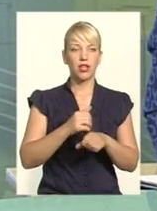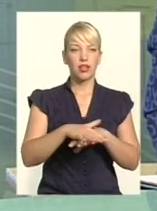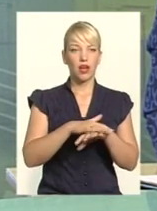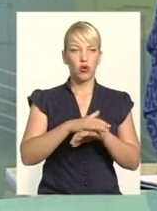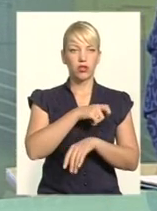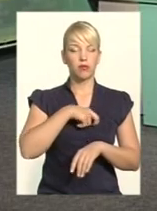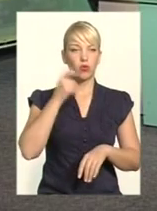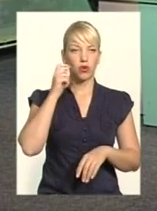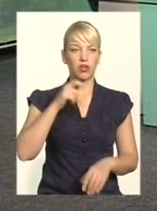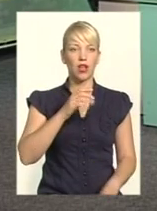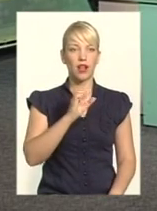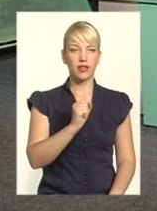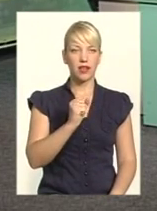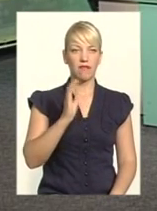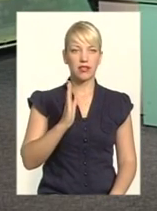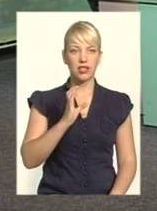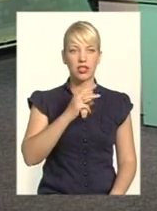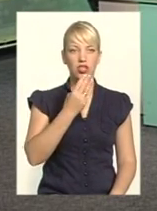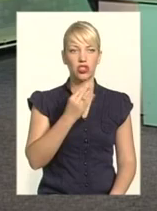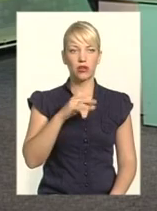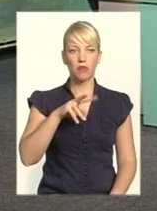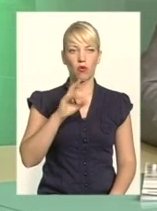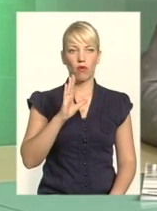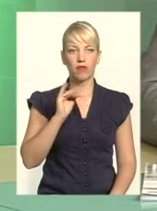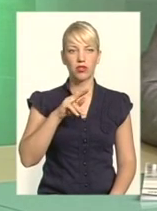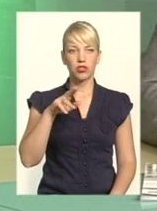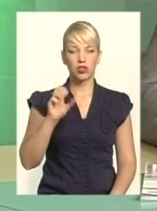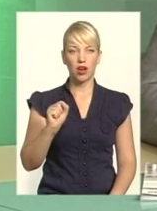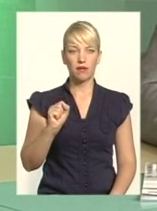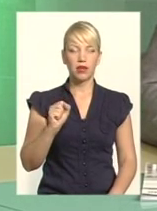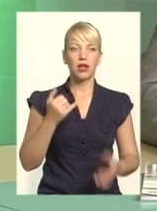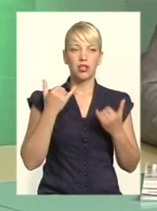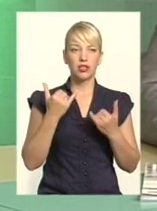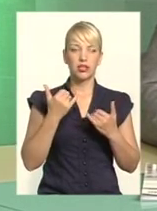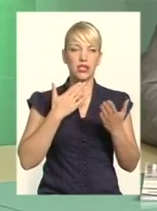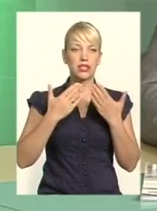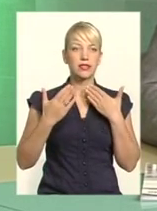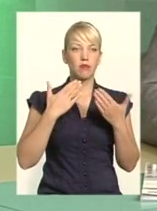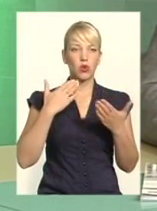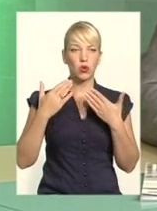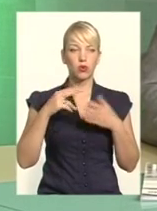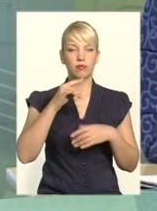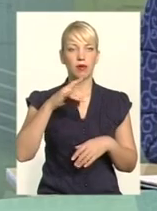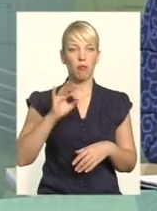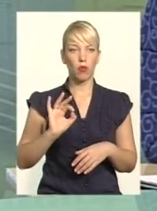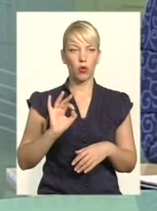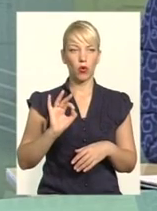депутата України Андрія Васильовича Шеньковича. І, власне, нині спілкуємося про